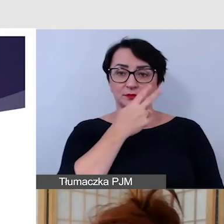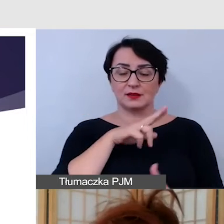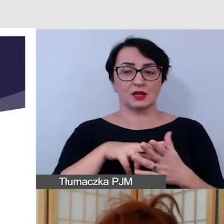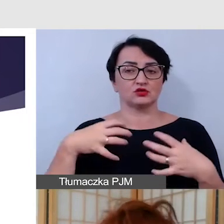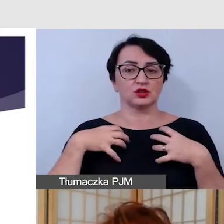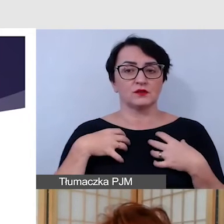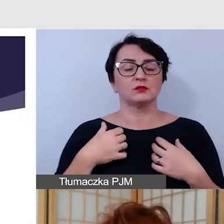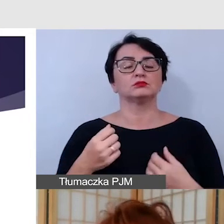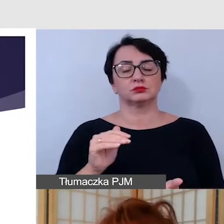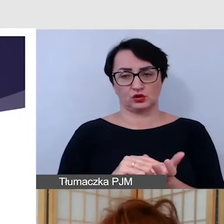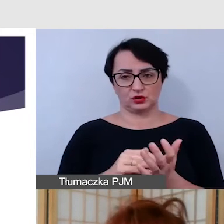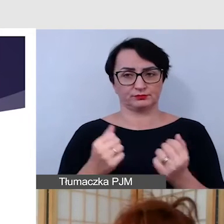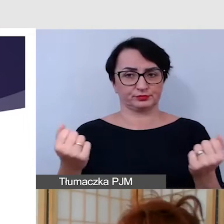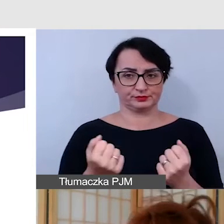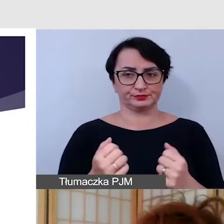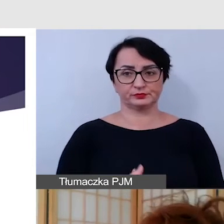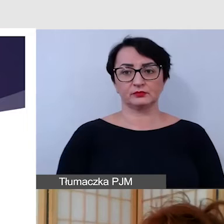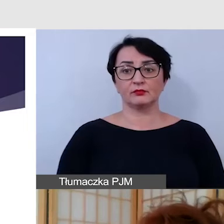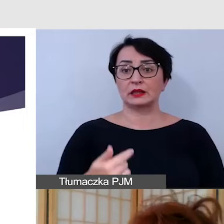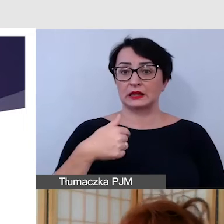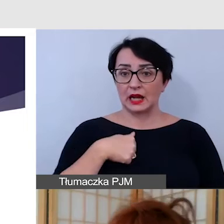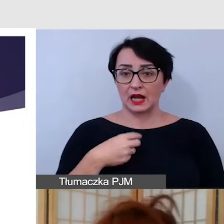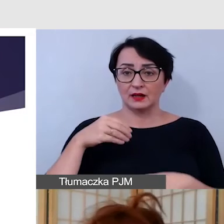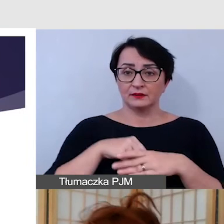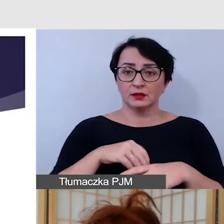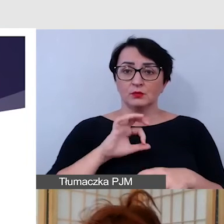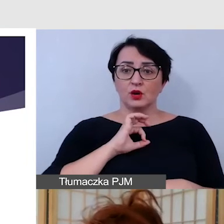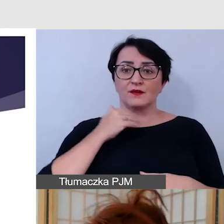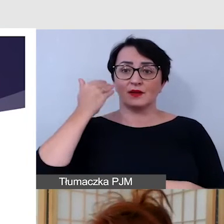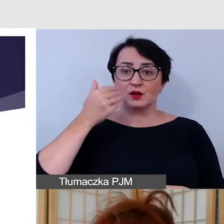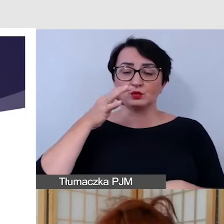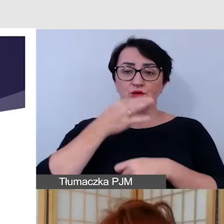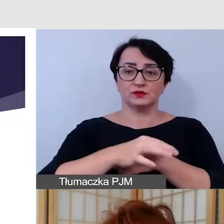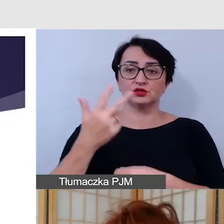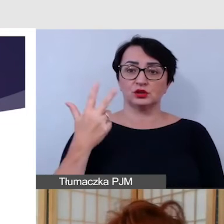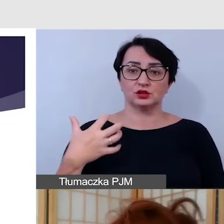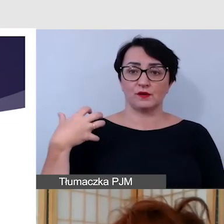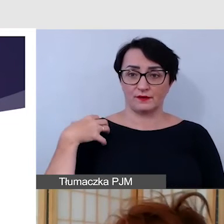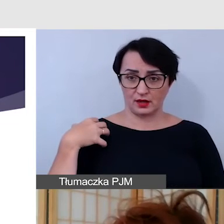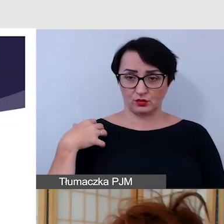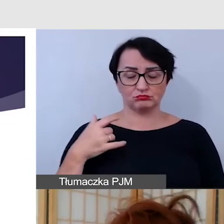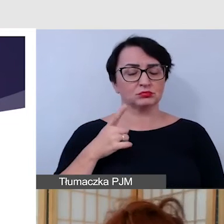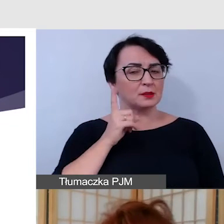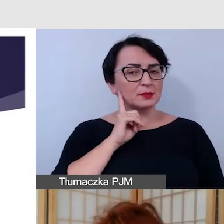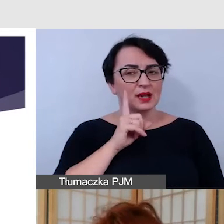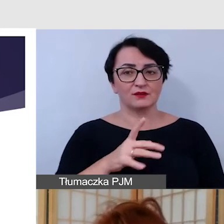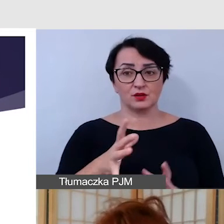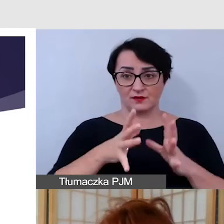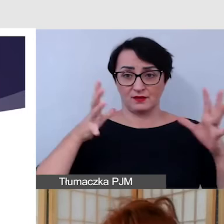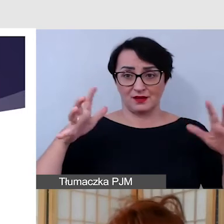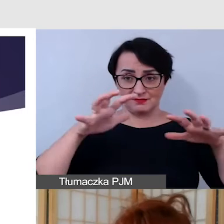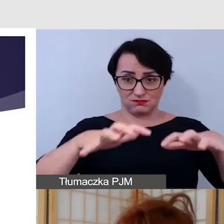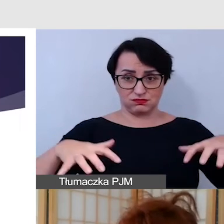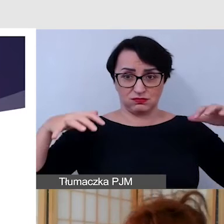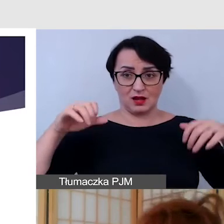bardzo się przydaje. Ja w trakcie swoich wykładów na Uniwersytecie trzeciego wieku, naprawdę na Dużej Auli, gdzie